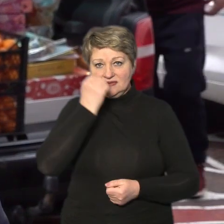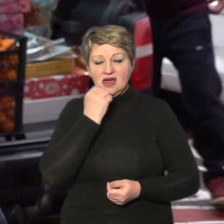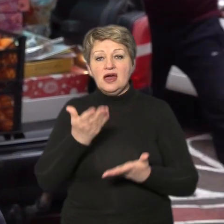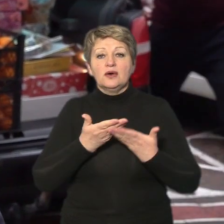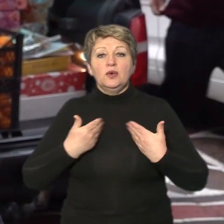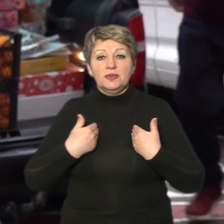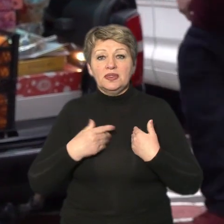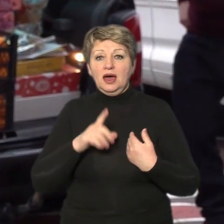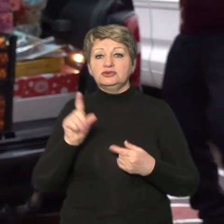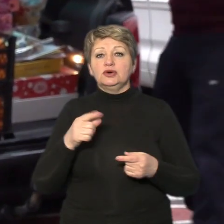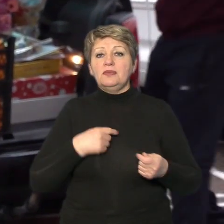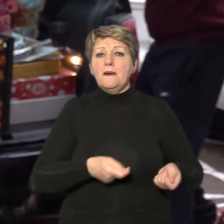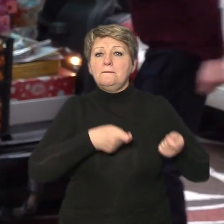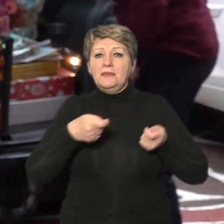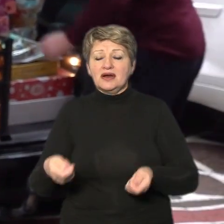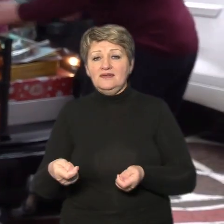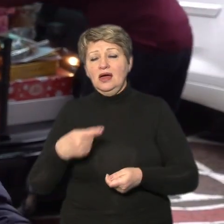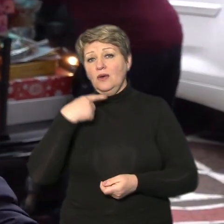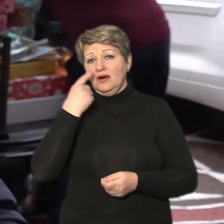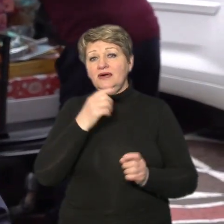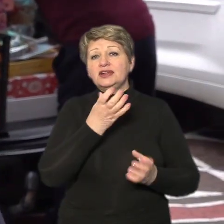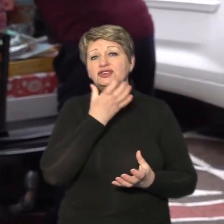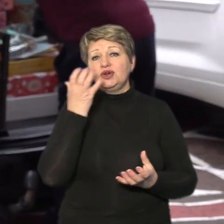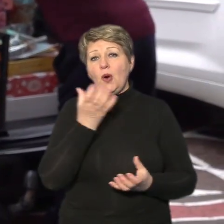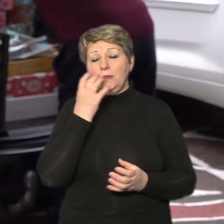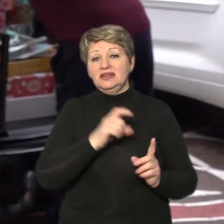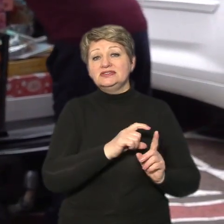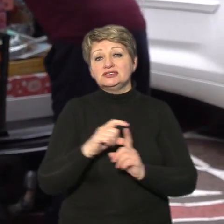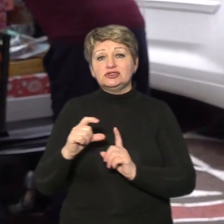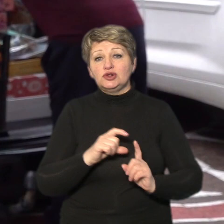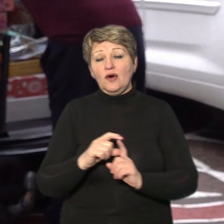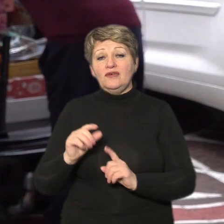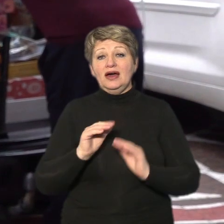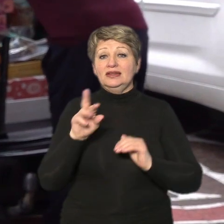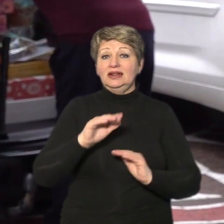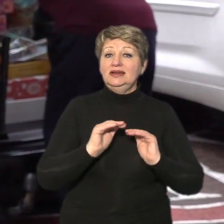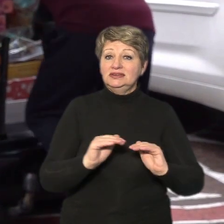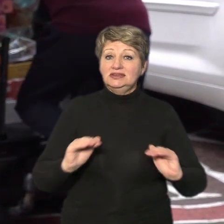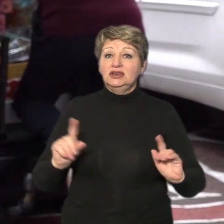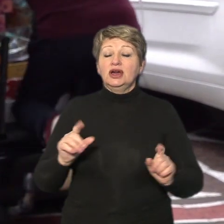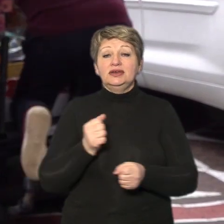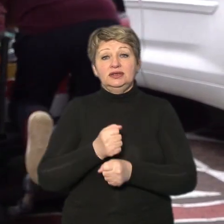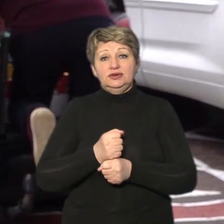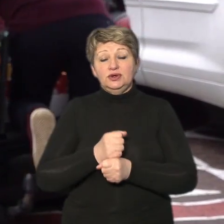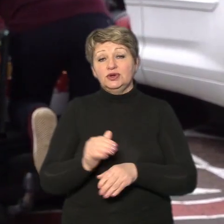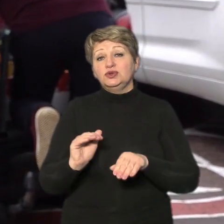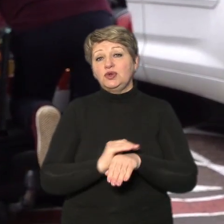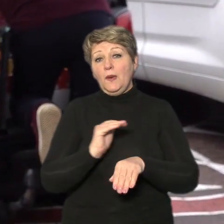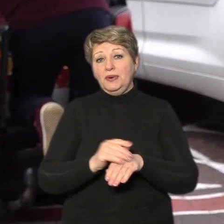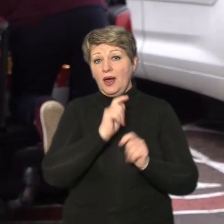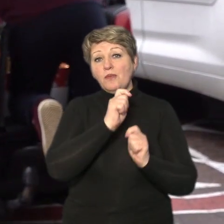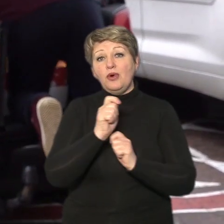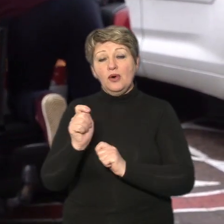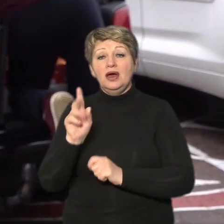великою вдячністю і говорять теплі слова для дітей які роблять надзвичайно добрі подарунки і всім тим хто